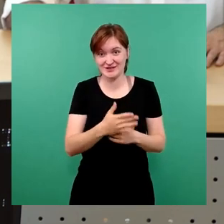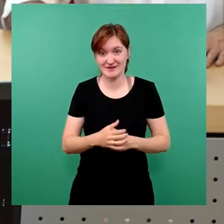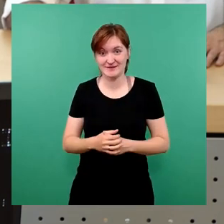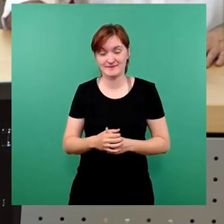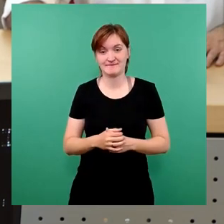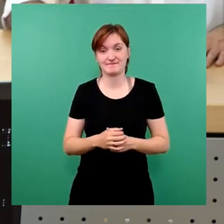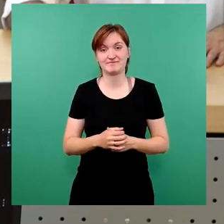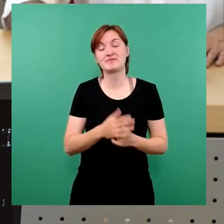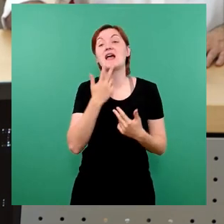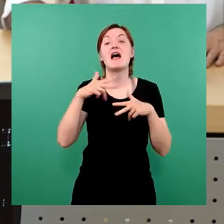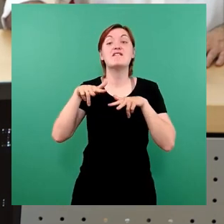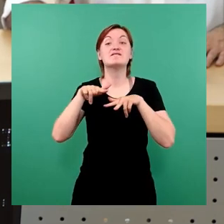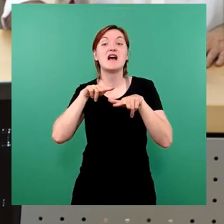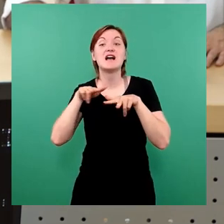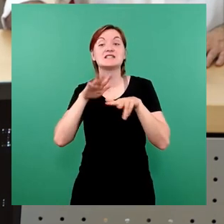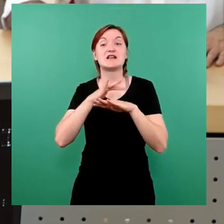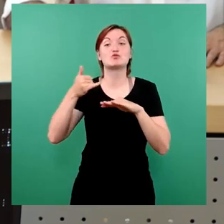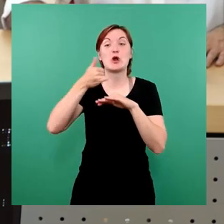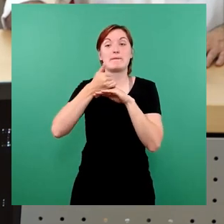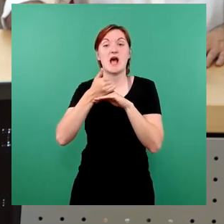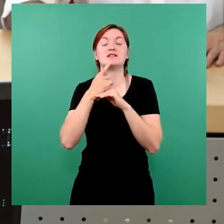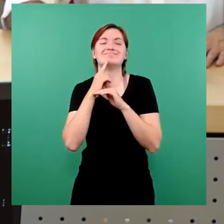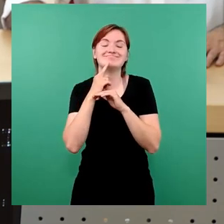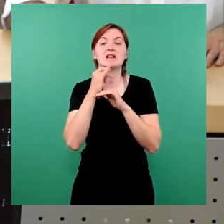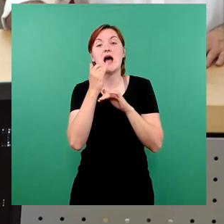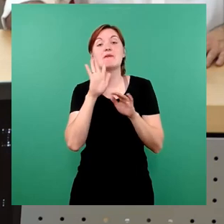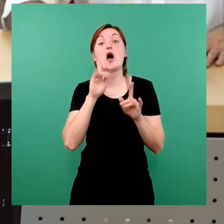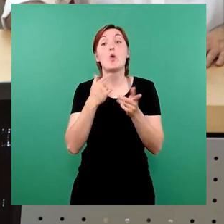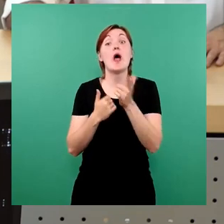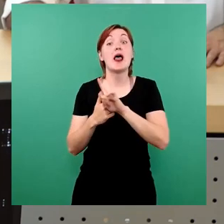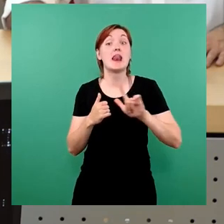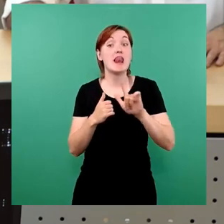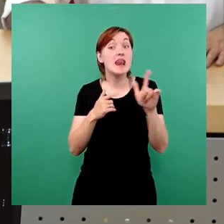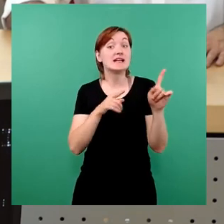Verkehrsbürgermeister, ja, da haben Sie recht, ja. Aber es gibt ja auch eine linke Bürgermeisterin hier.